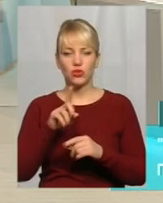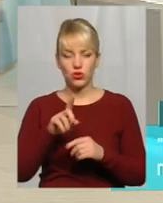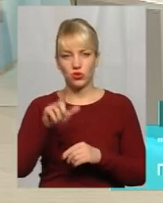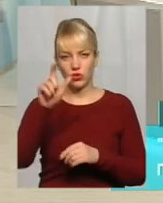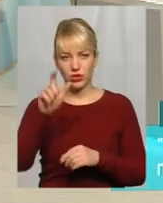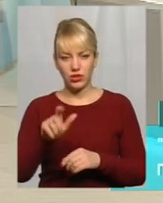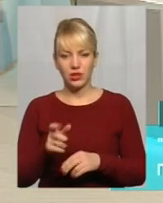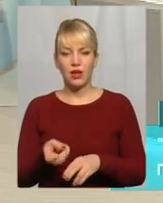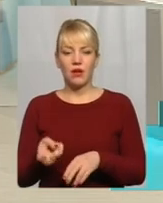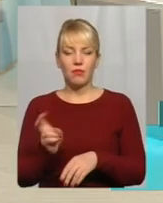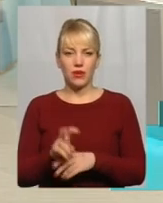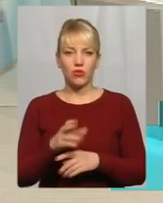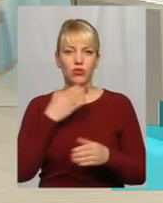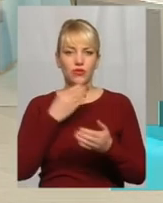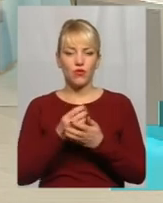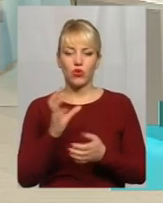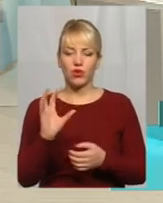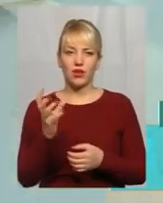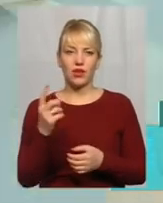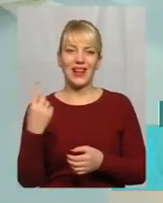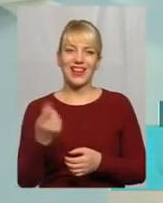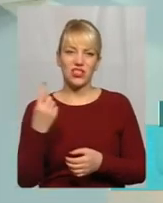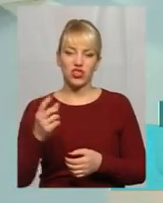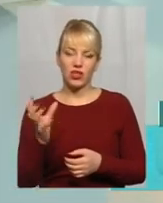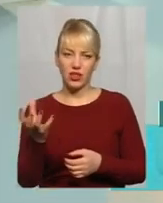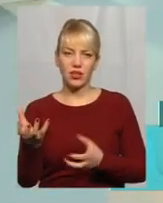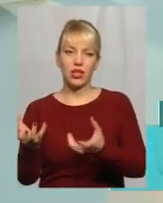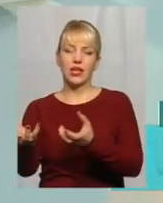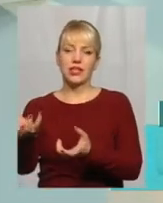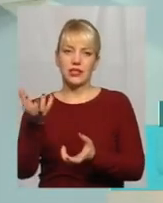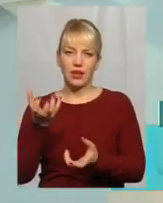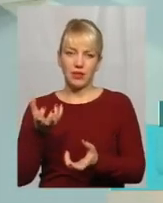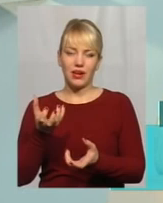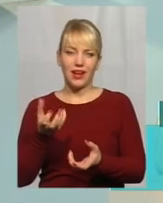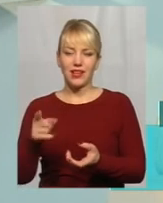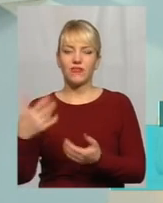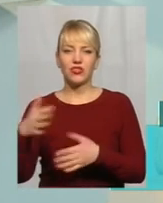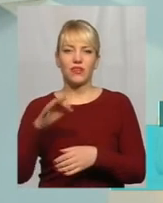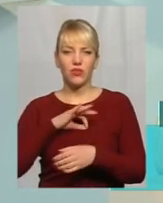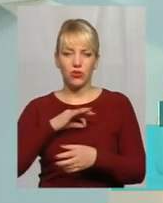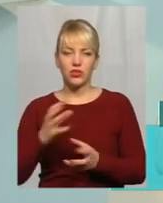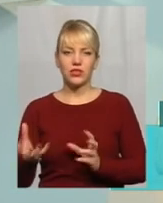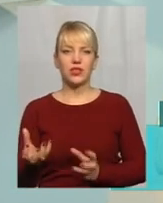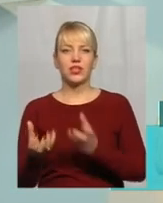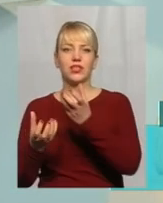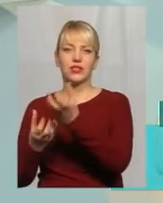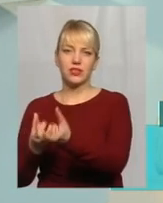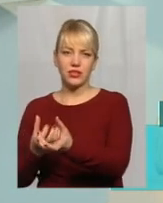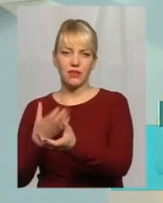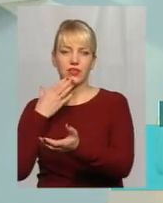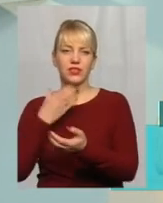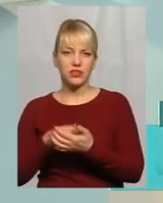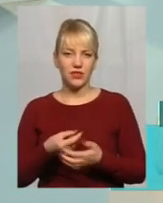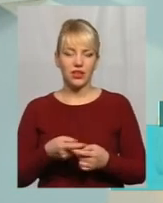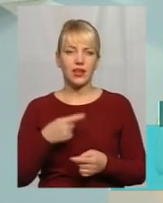повіреним лічильником, знімає в споживача лічильник, який вже вишив термін повірки То ця